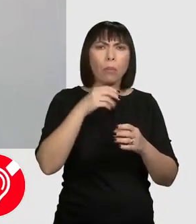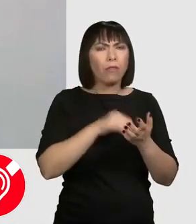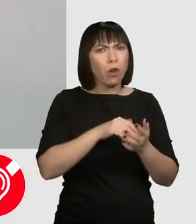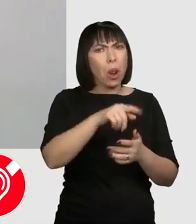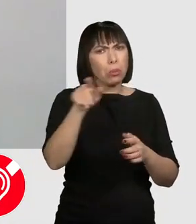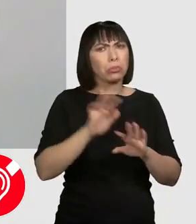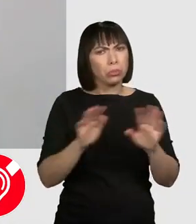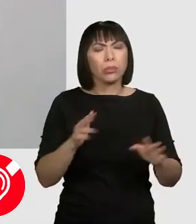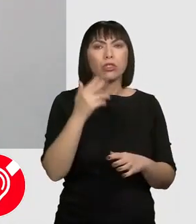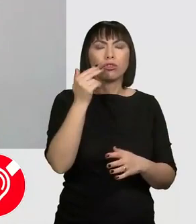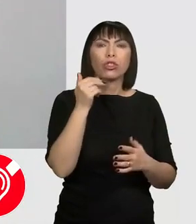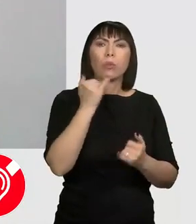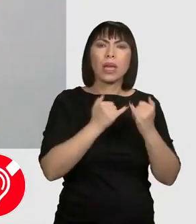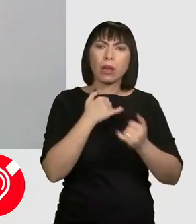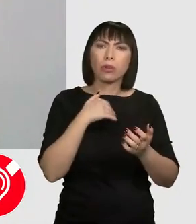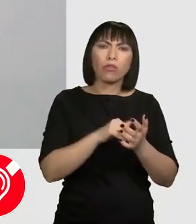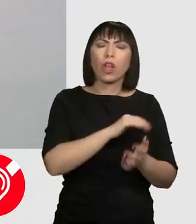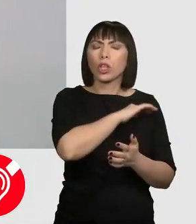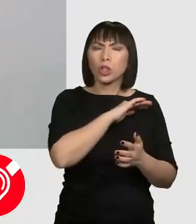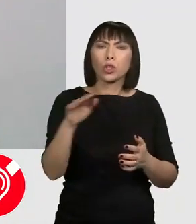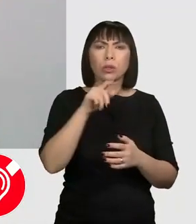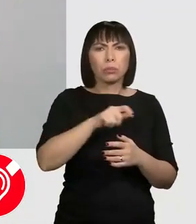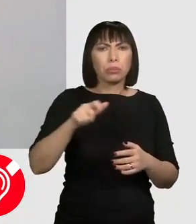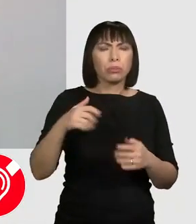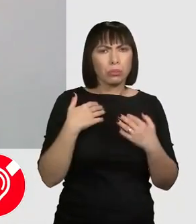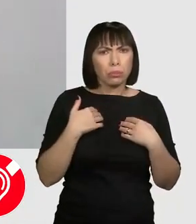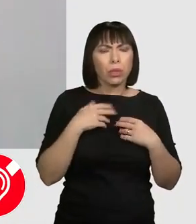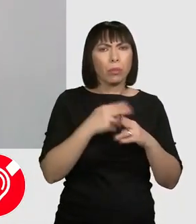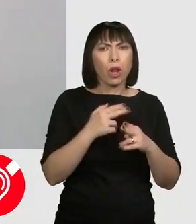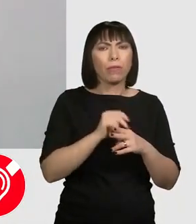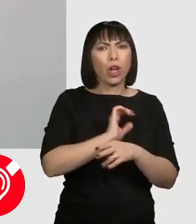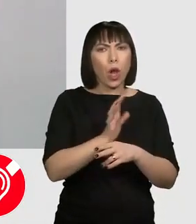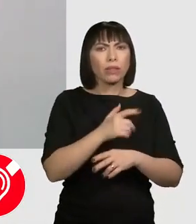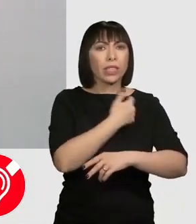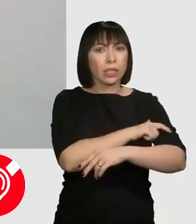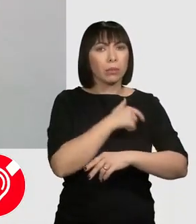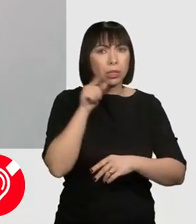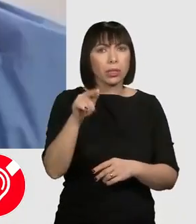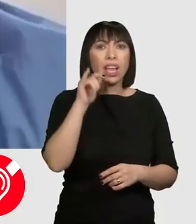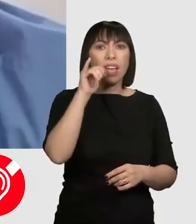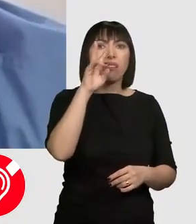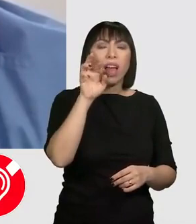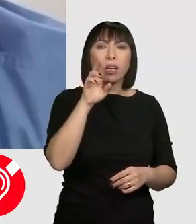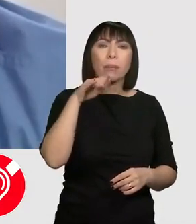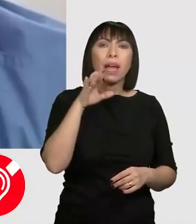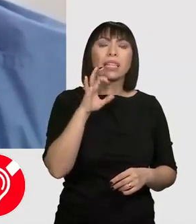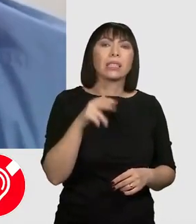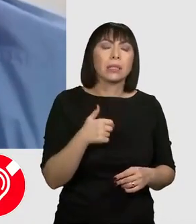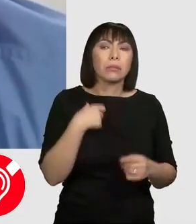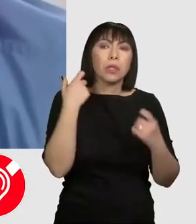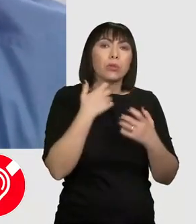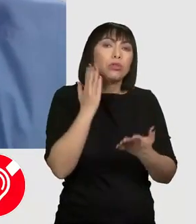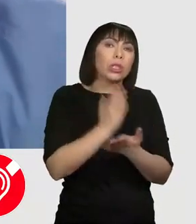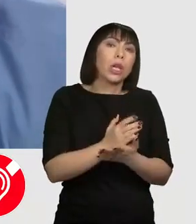De pe 15 anuarie folosesc la toți pacienții mei cu COVID în spital ivermectină. Nu știu ce s-a hotărât în